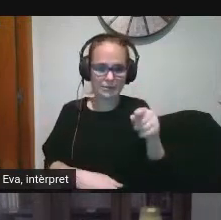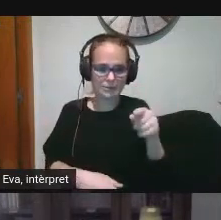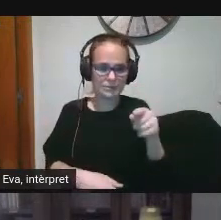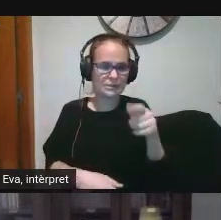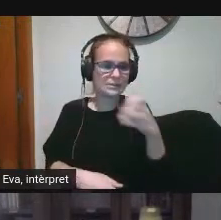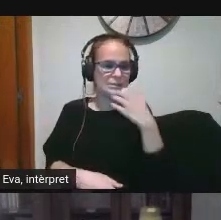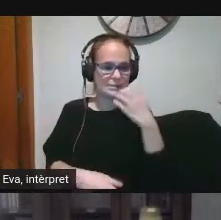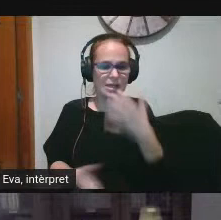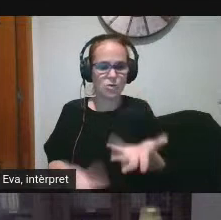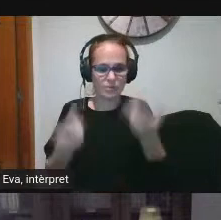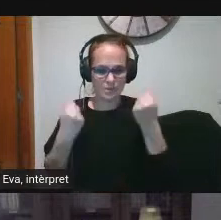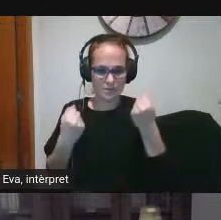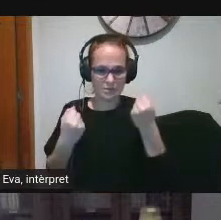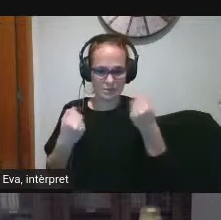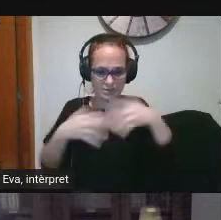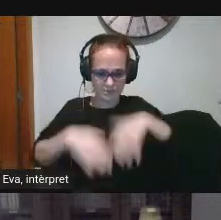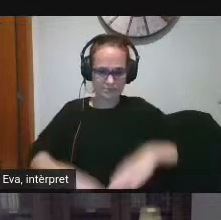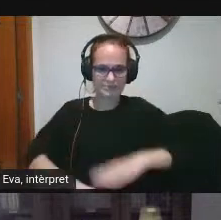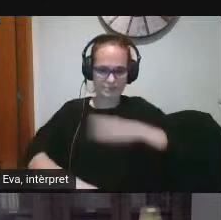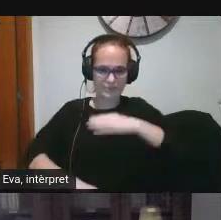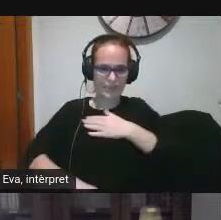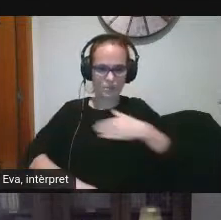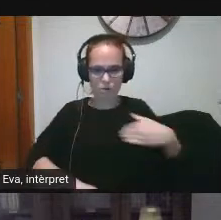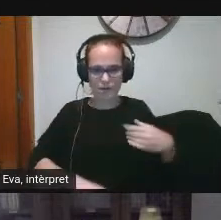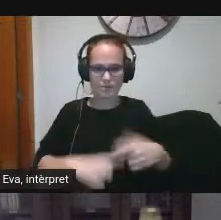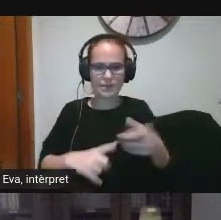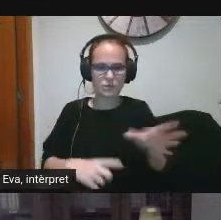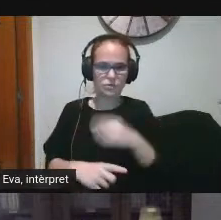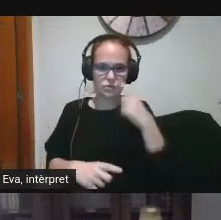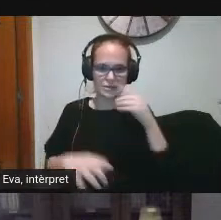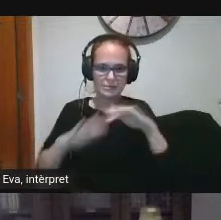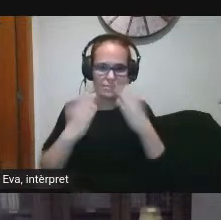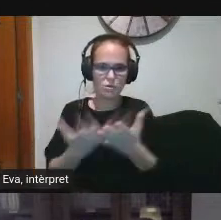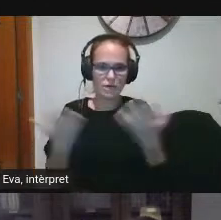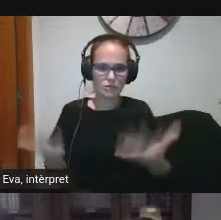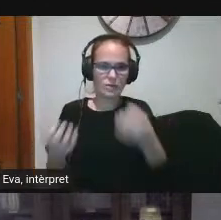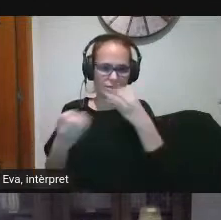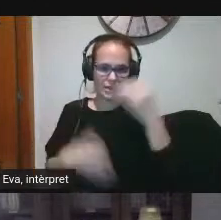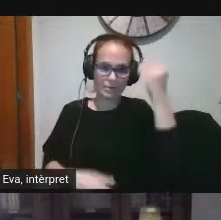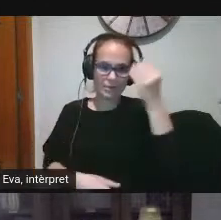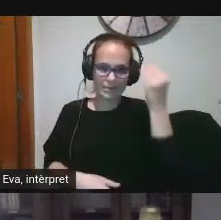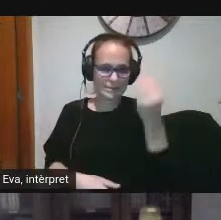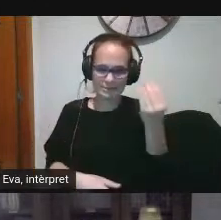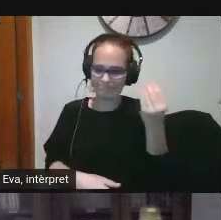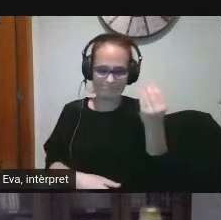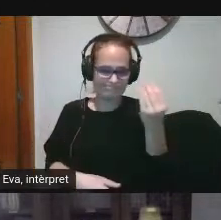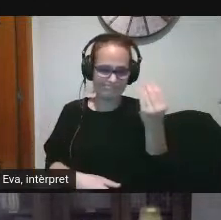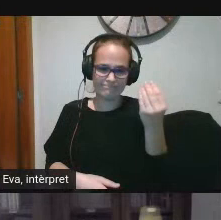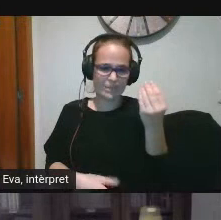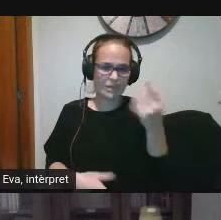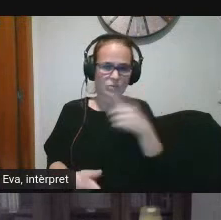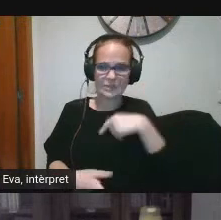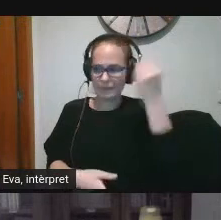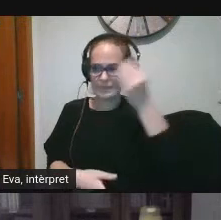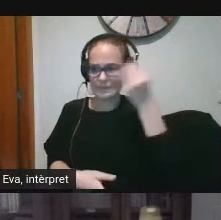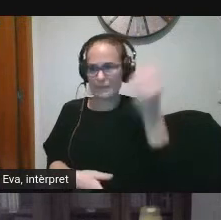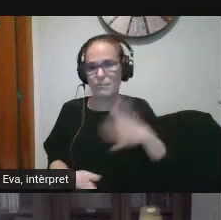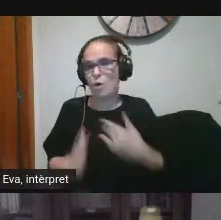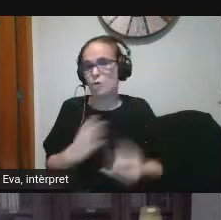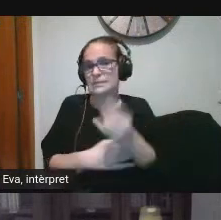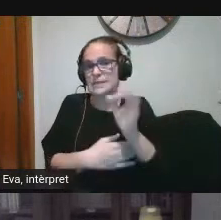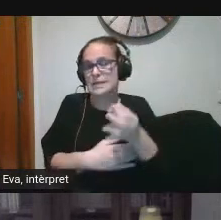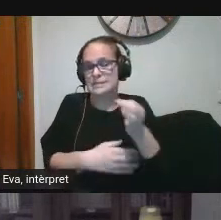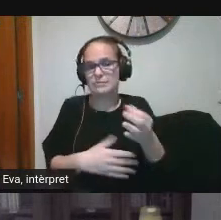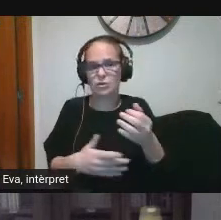sigui competent digitalment tots sabem com està el món avui en dia és bastant impensable que algun bé no pot passar però